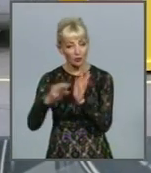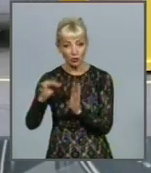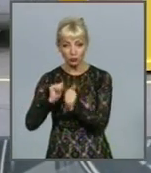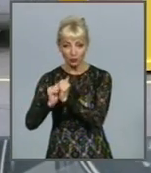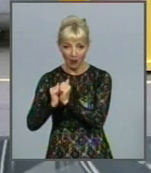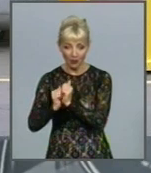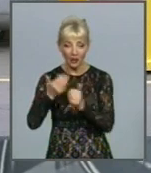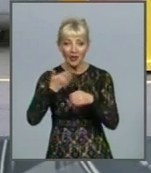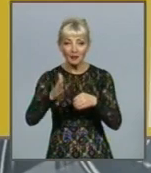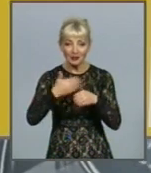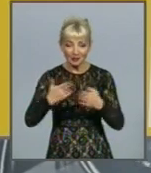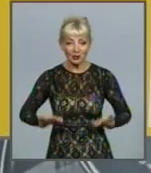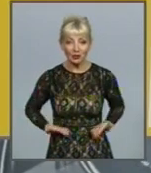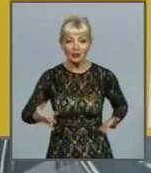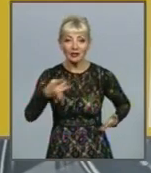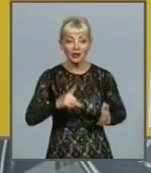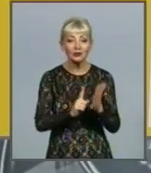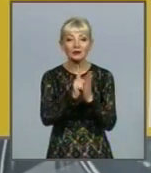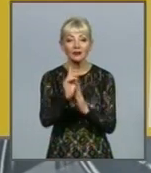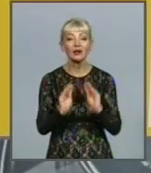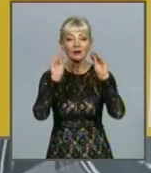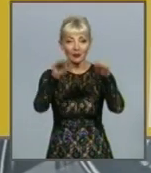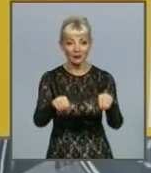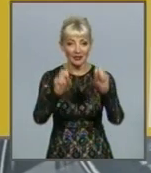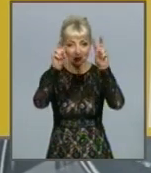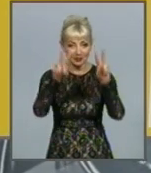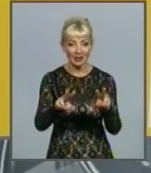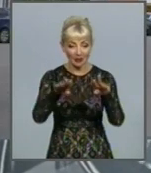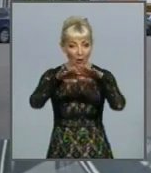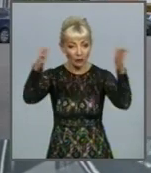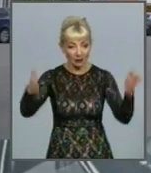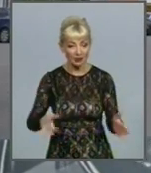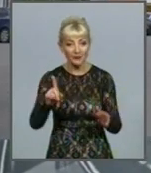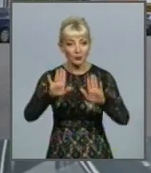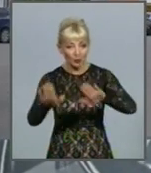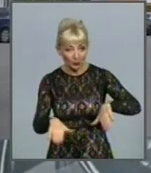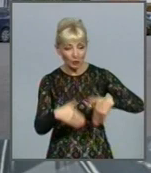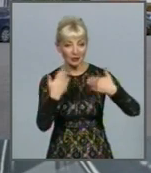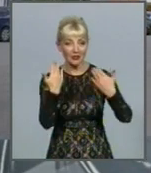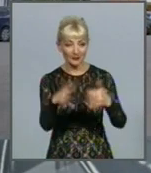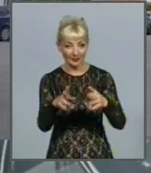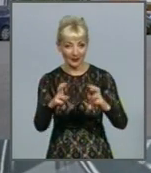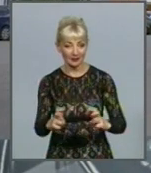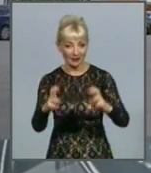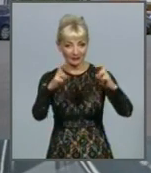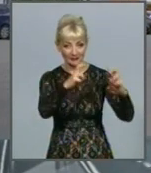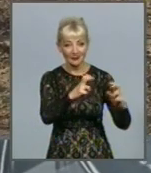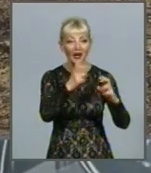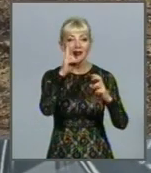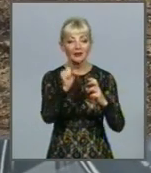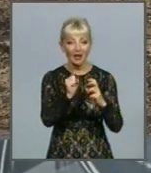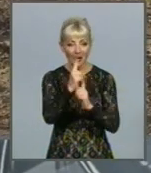Поступово житлові мікрорайони почали оснащувати відповідними контейнерами, щоб після відправляти вторинну сировину на